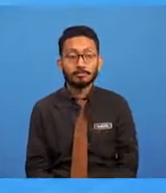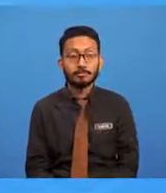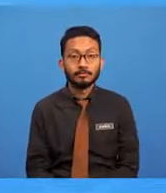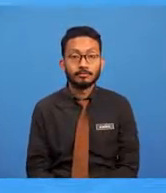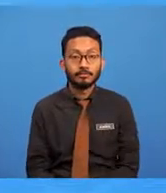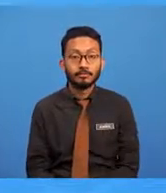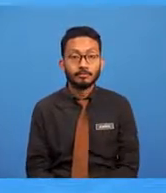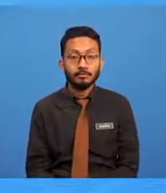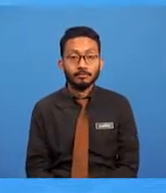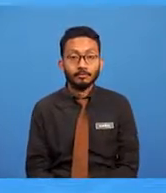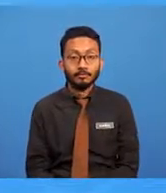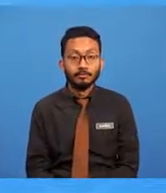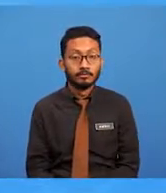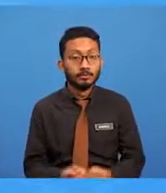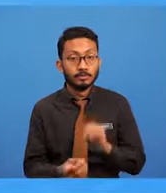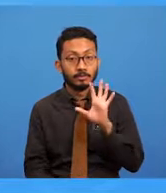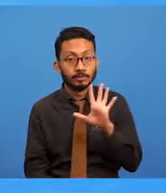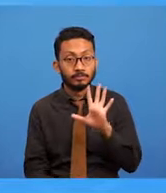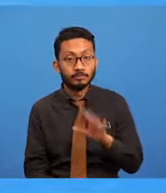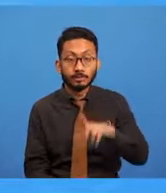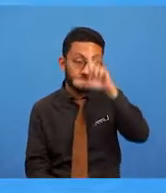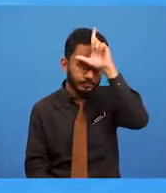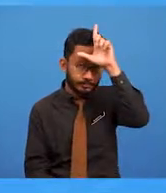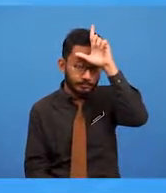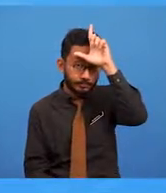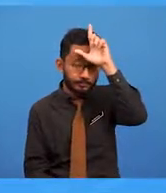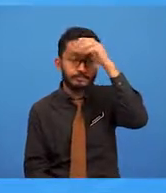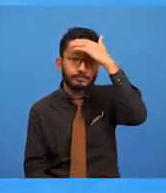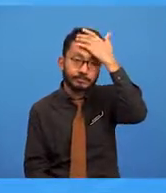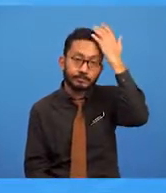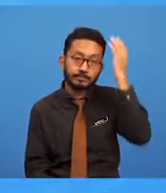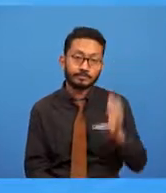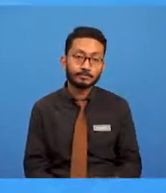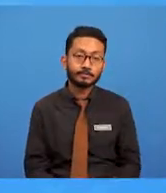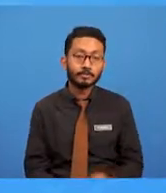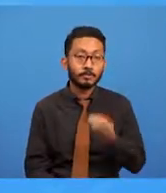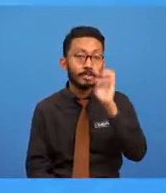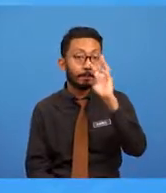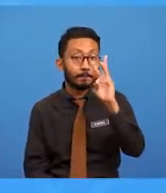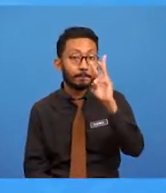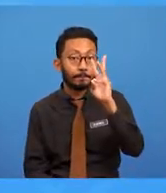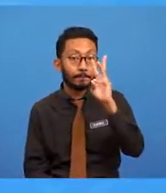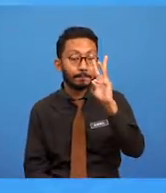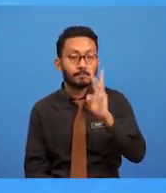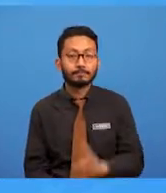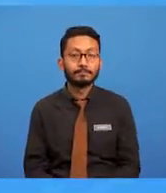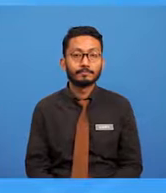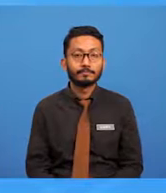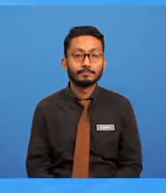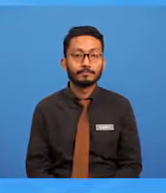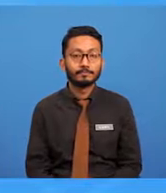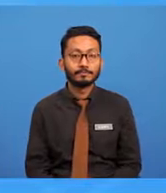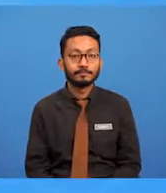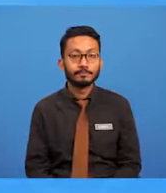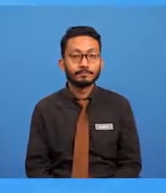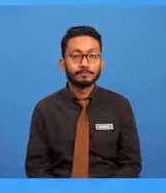Yang kelima, lelaki. Dan sasaran pengguna yang terakhir adalah